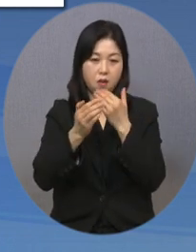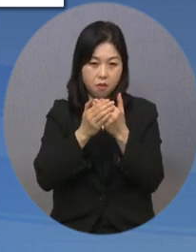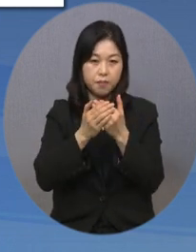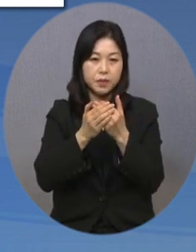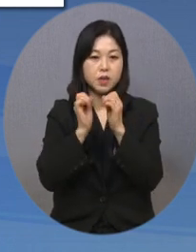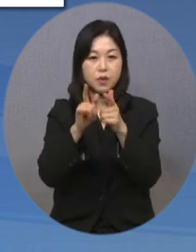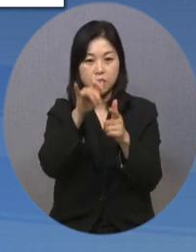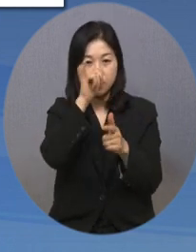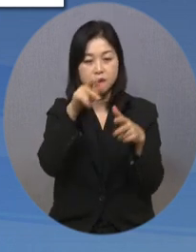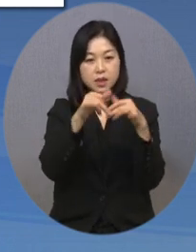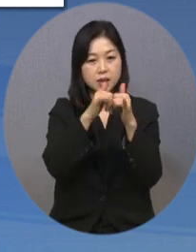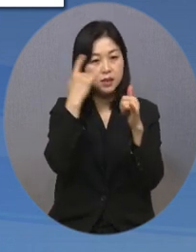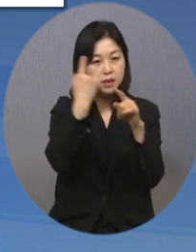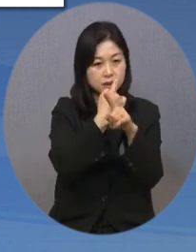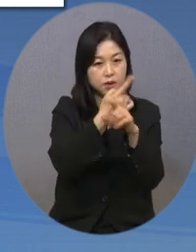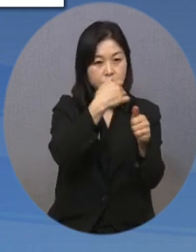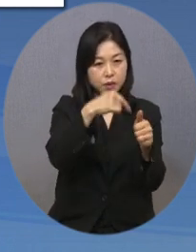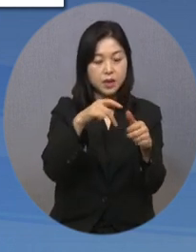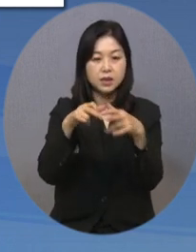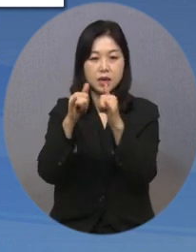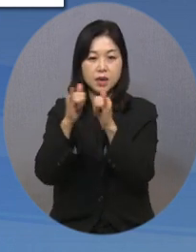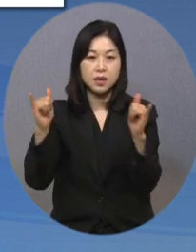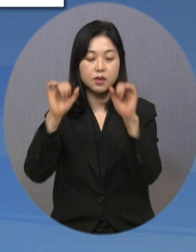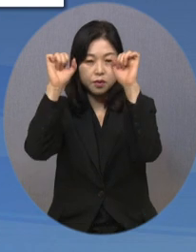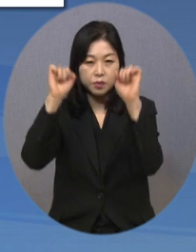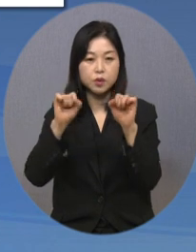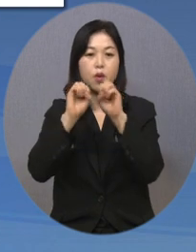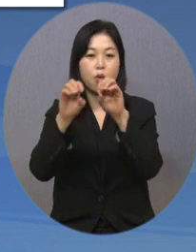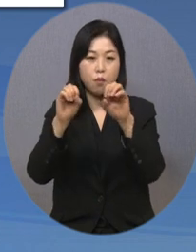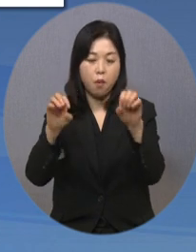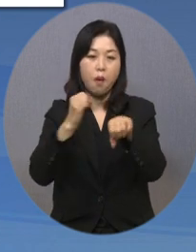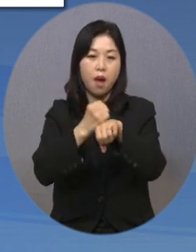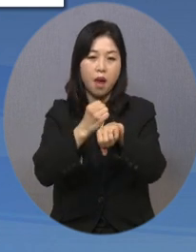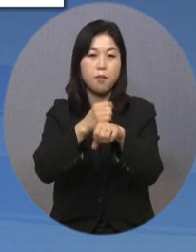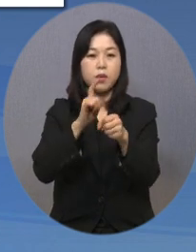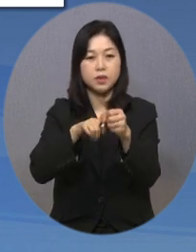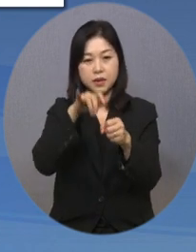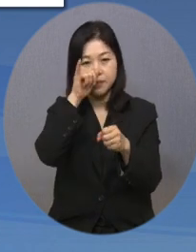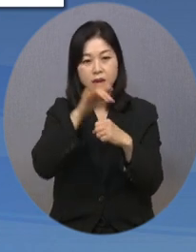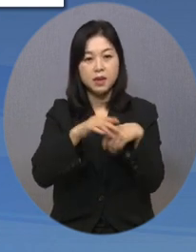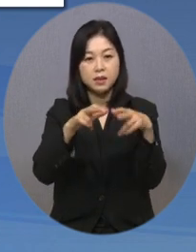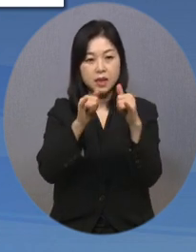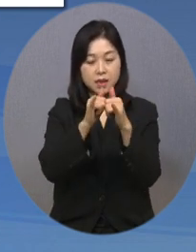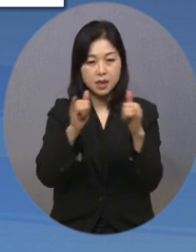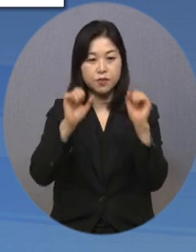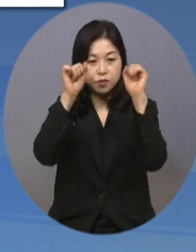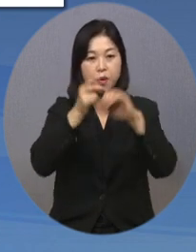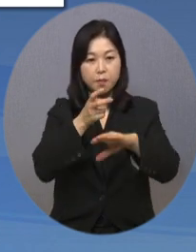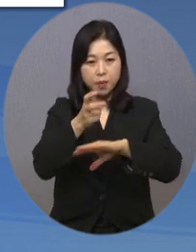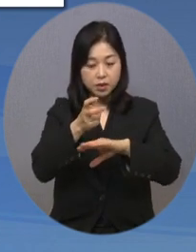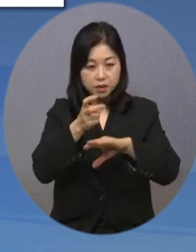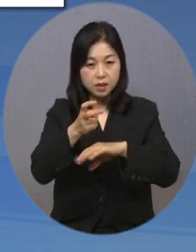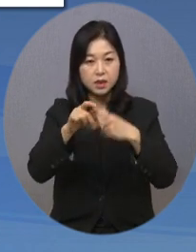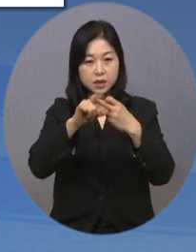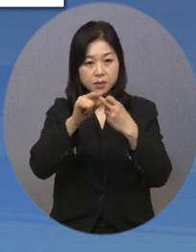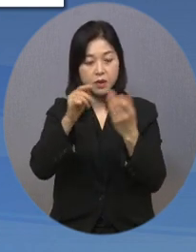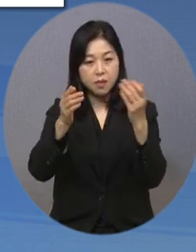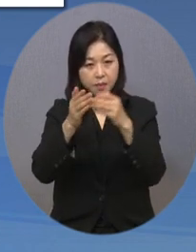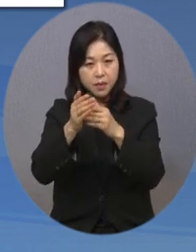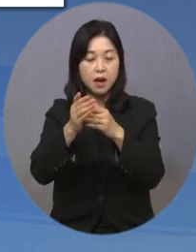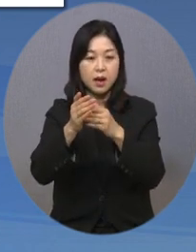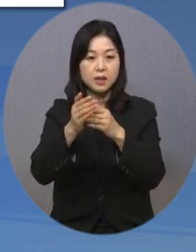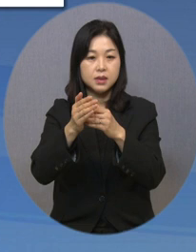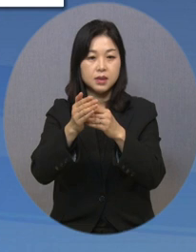교육과 장애인 스포츠 홍보도 병행할 예정입니다. 장애인 스포츠버스는 다음 달까지 호남 권역 등에서